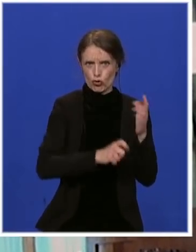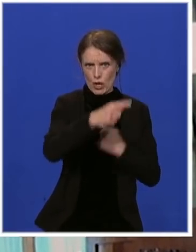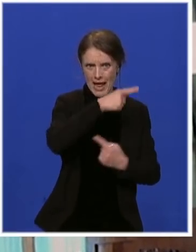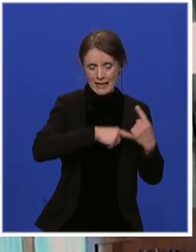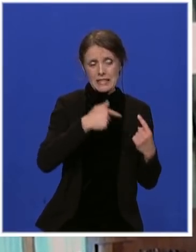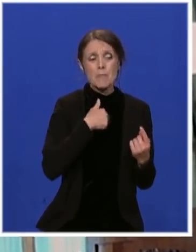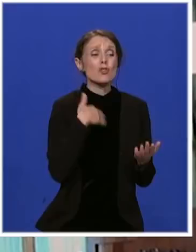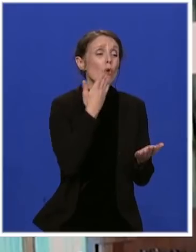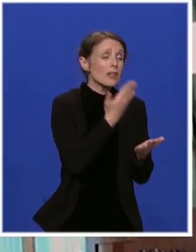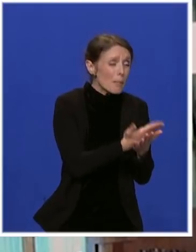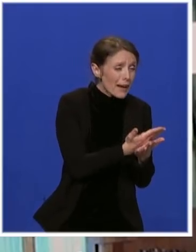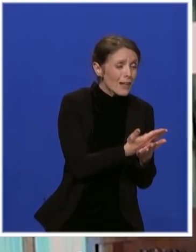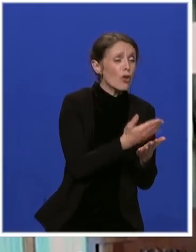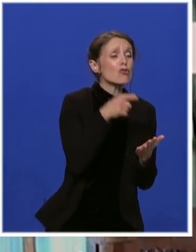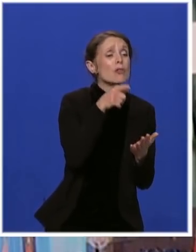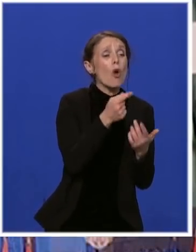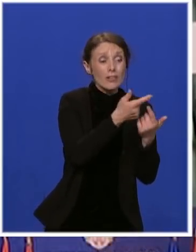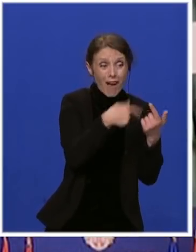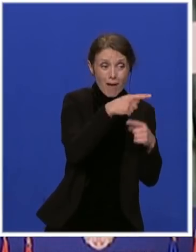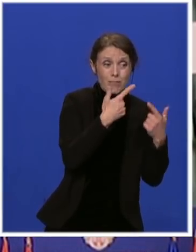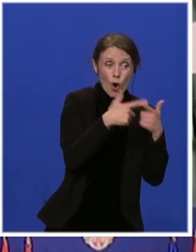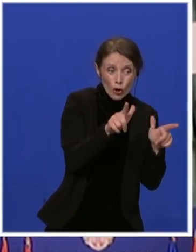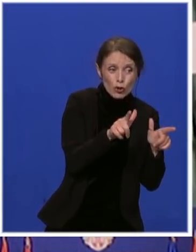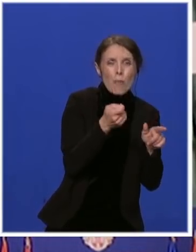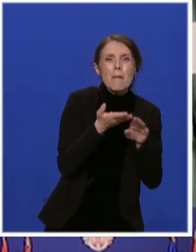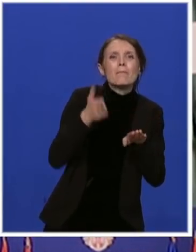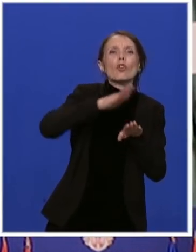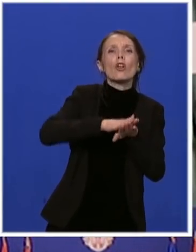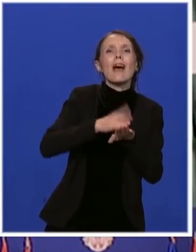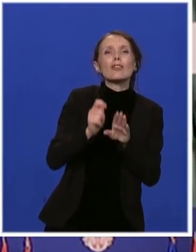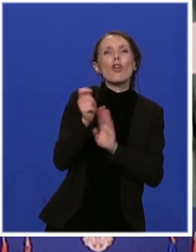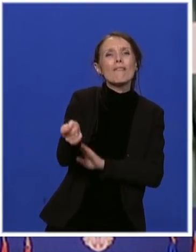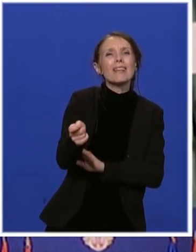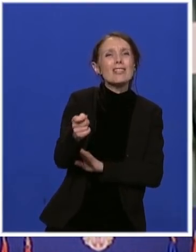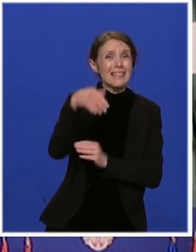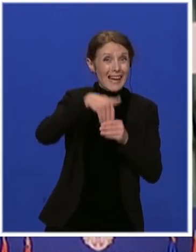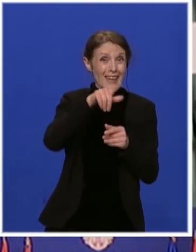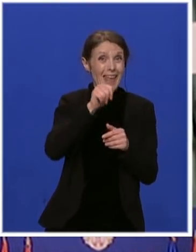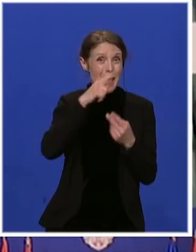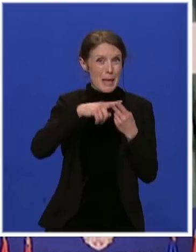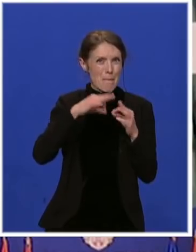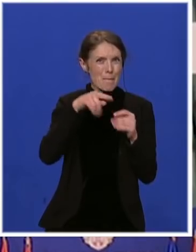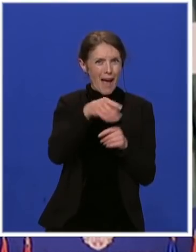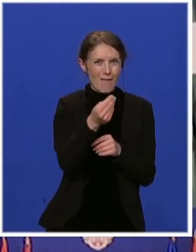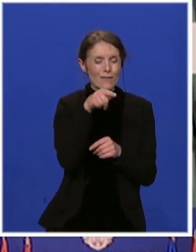odobravanje dodatnog finansiranja u okviru IPA programa, instrumenta pristupne pomoći,